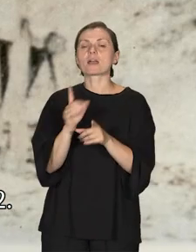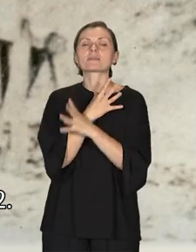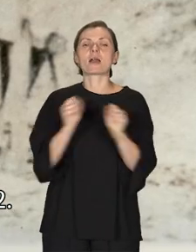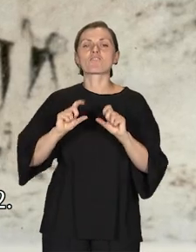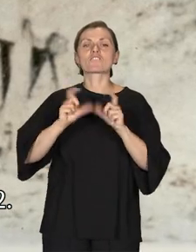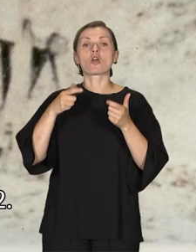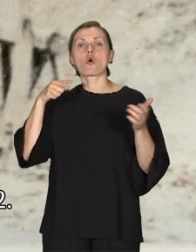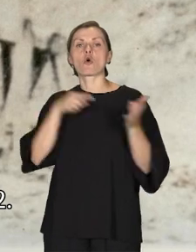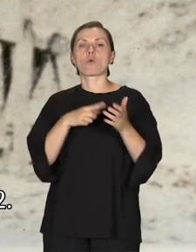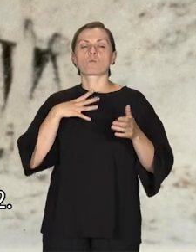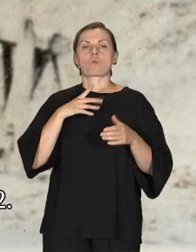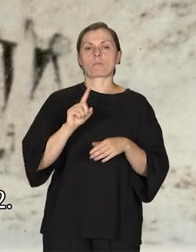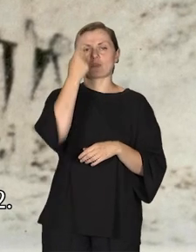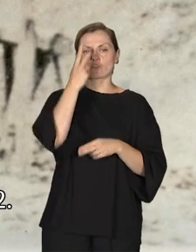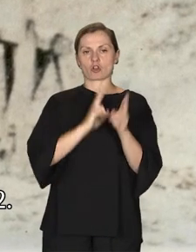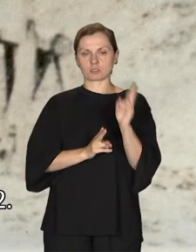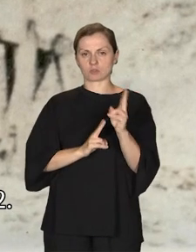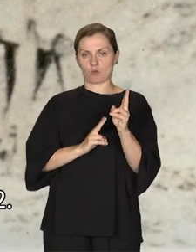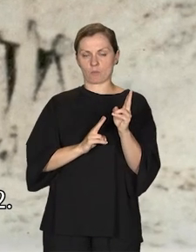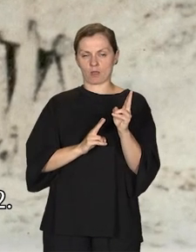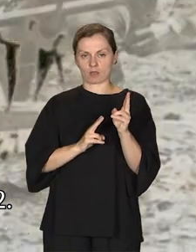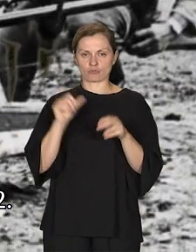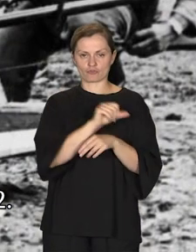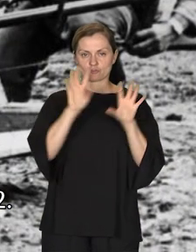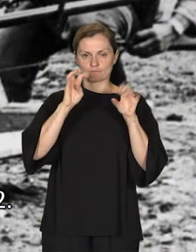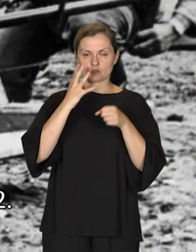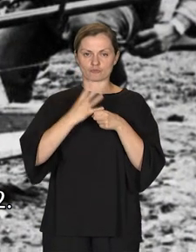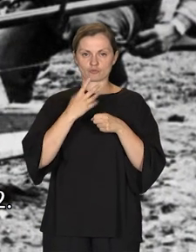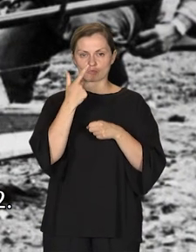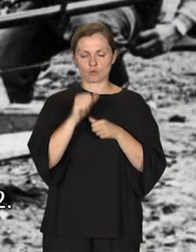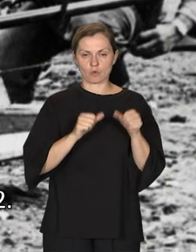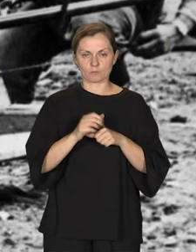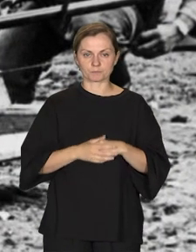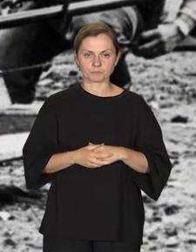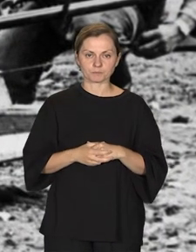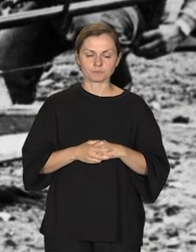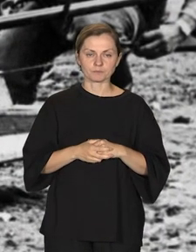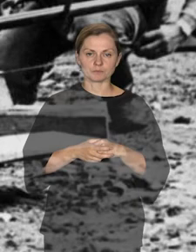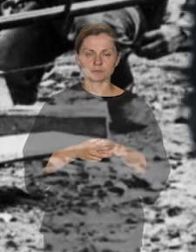które nastąpiły w Tarnogrodzie 1 listopada 1942 roku.